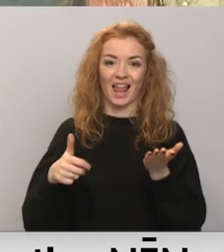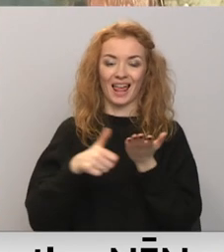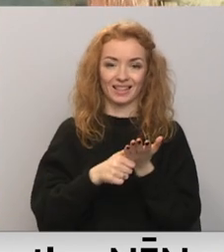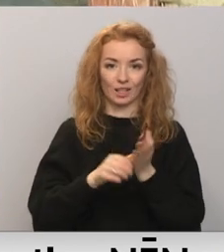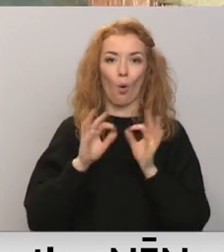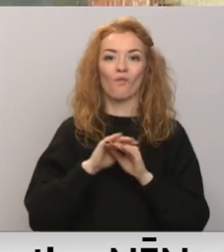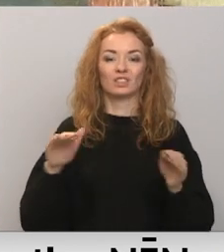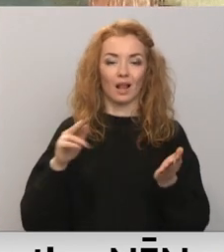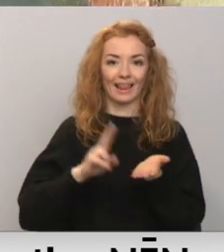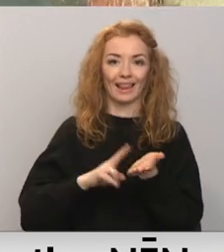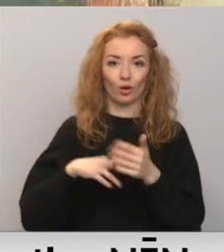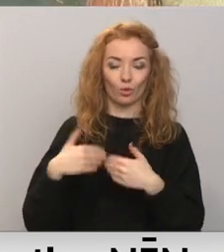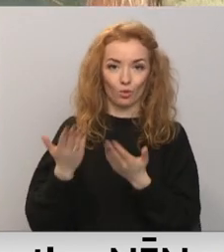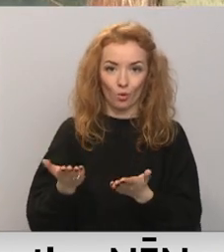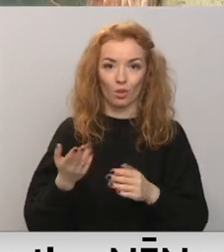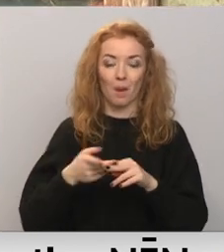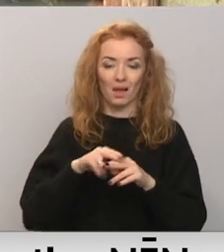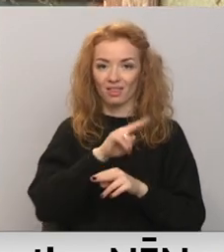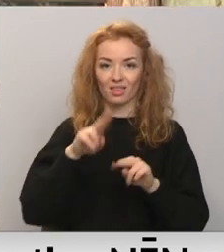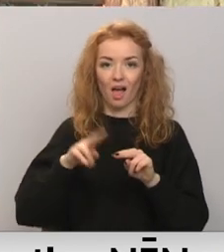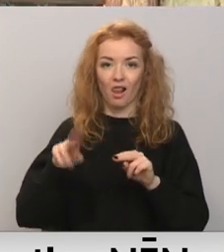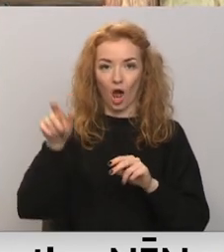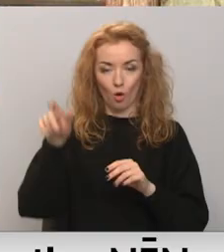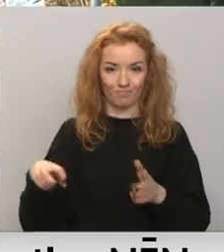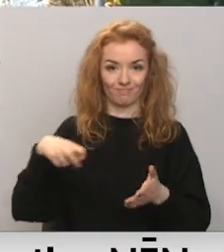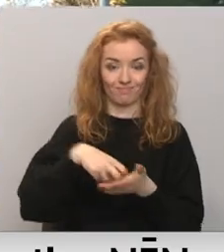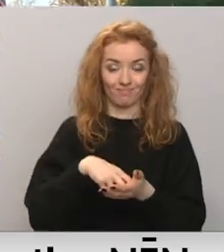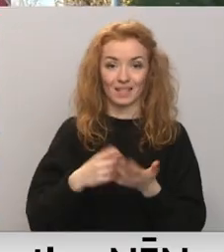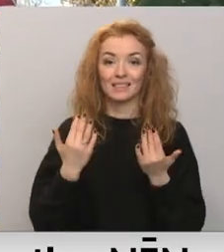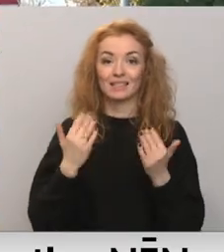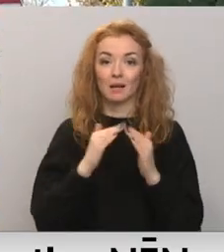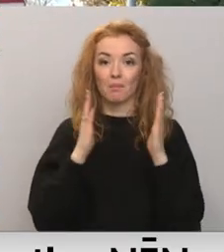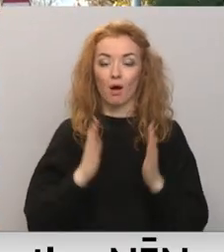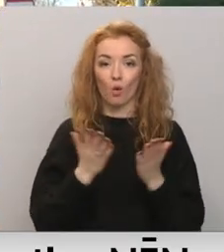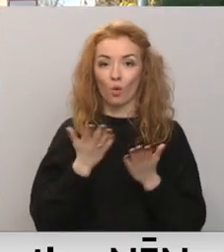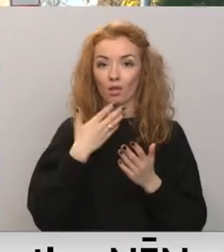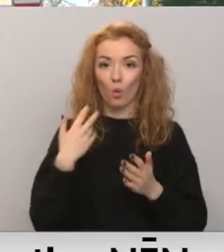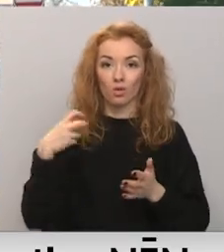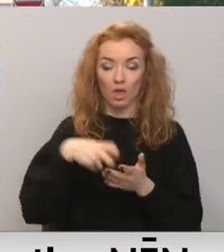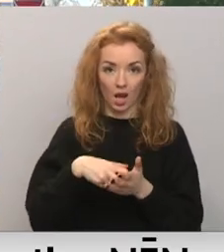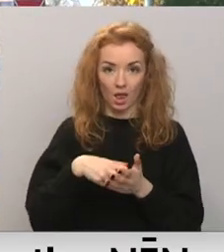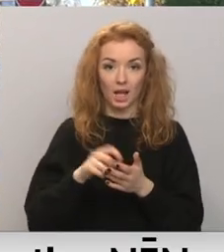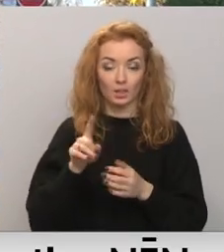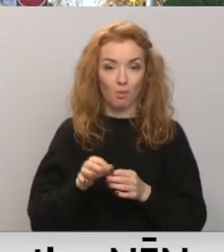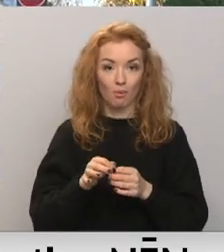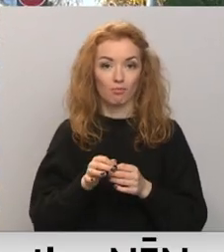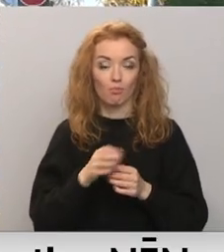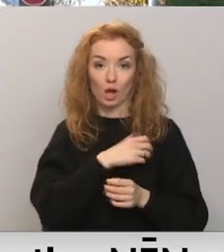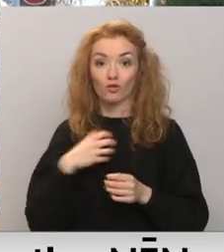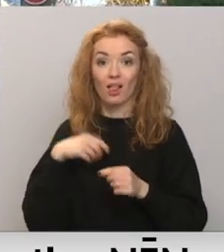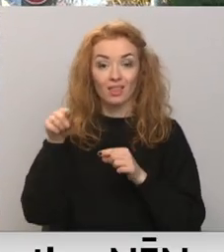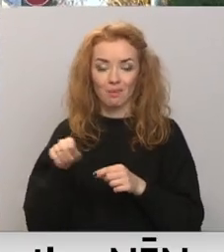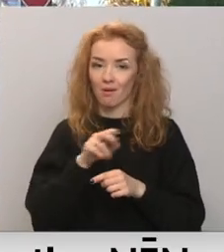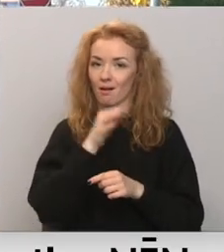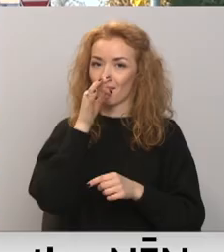un īrniekiem deklarēties mājoklī neatļauj. Cik mājokļi, kuros neviens nav deklarēts nobudā, ir pašvaldībā neatklāj,